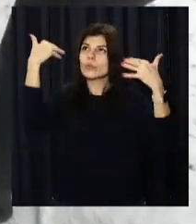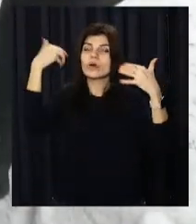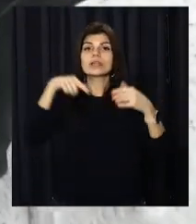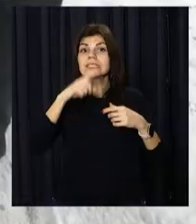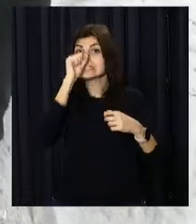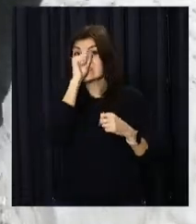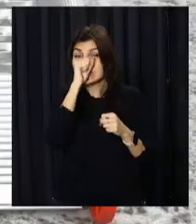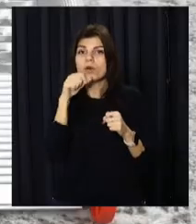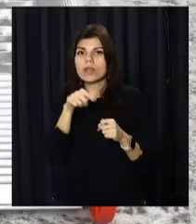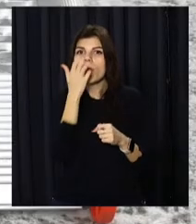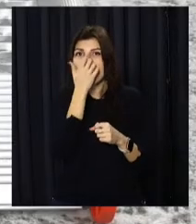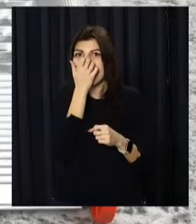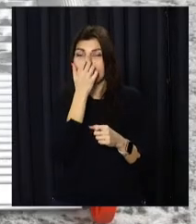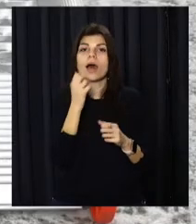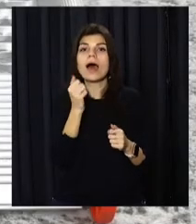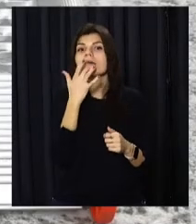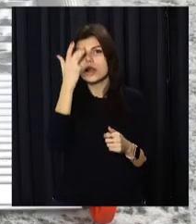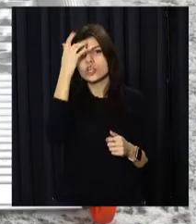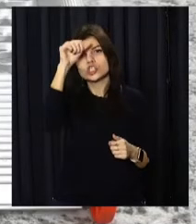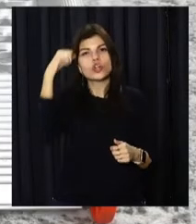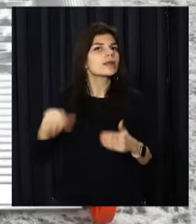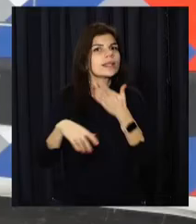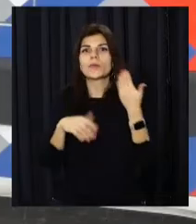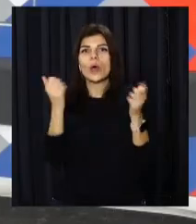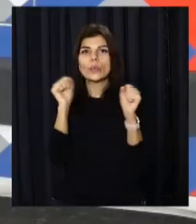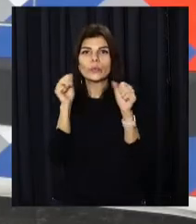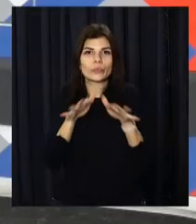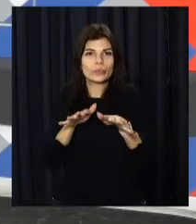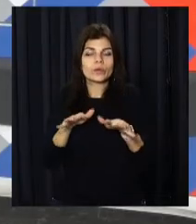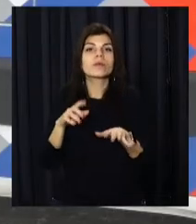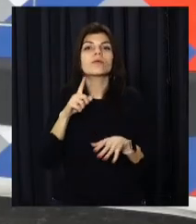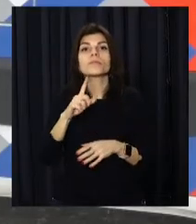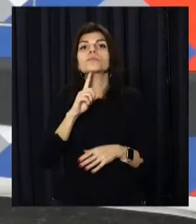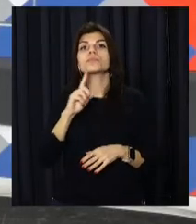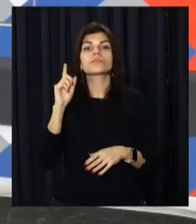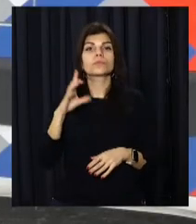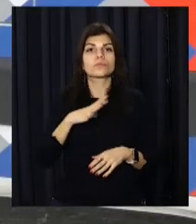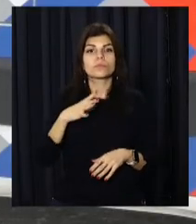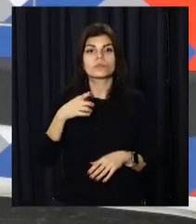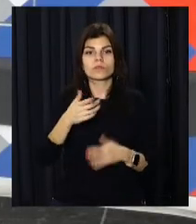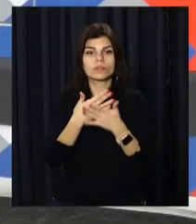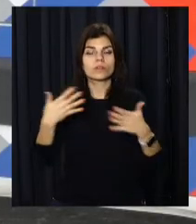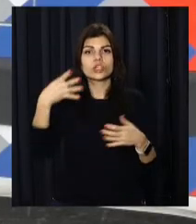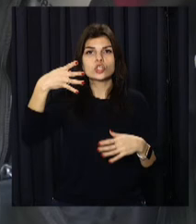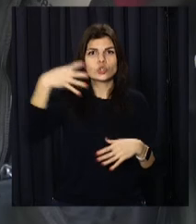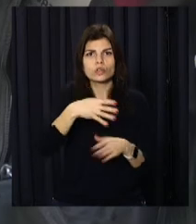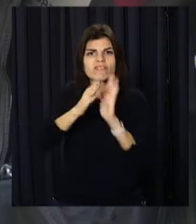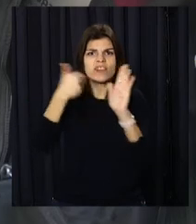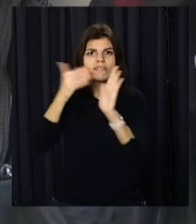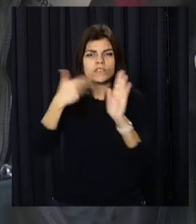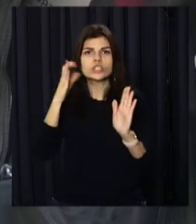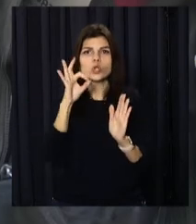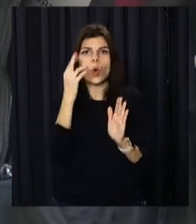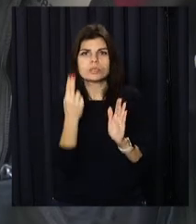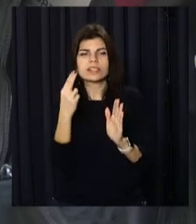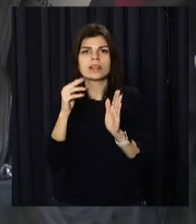всередині машини тепло, а влітку неспекотно. Торік містяни зробили 4 тисячі викликів соціального таксі. В міському